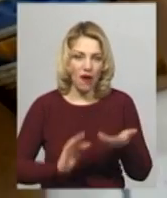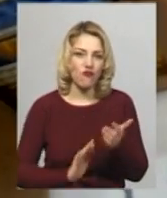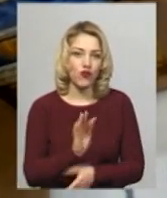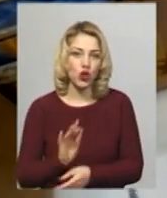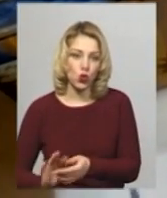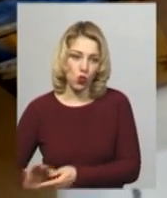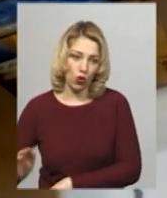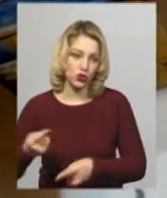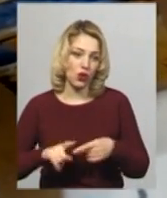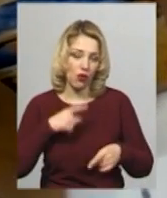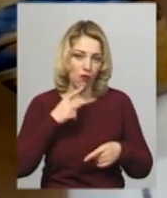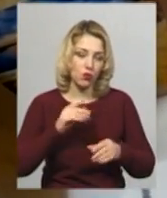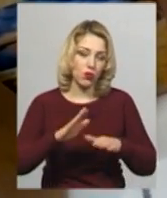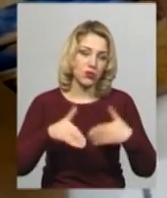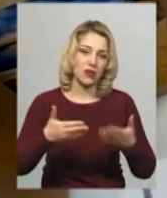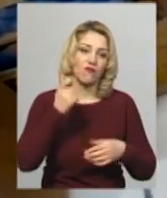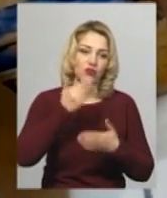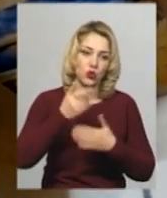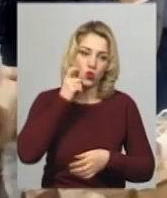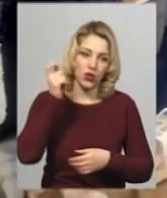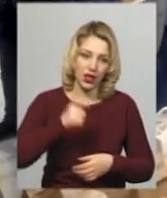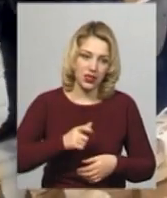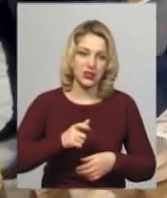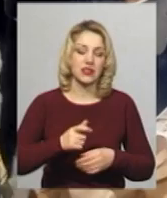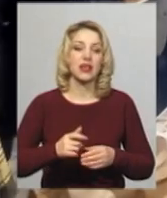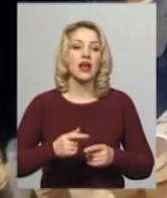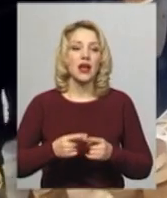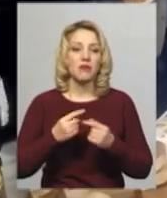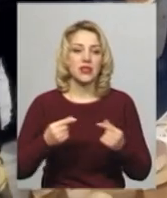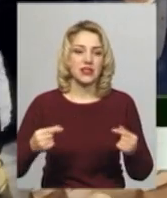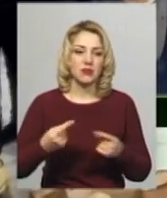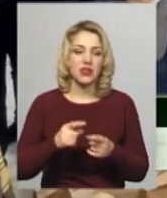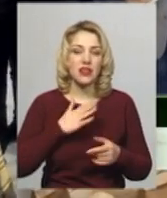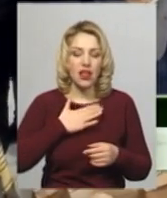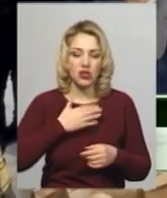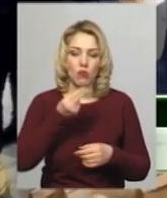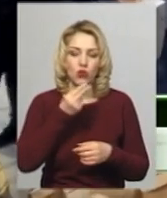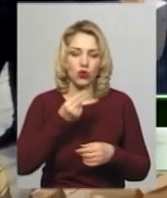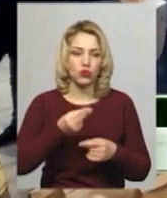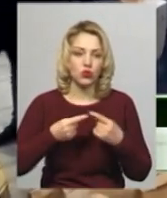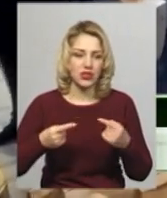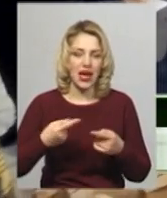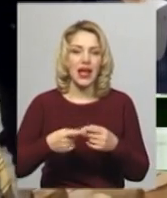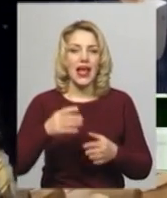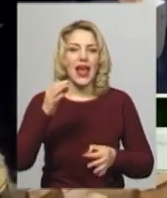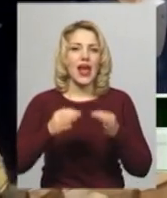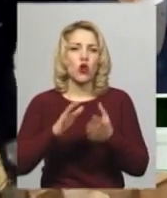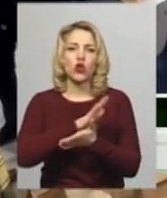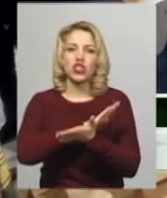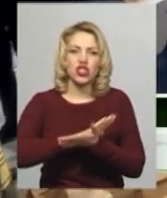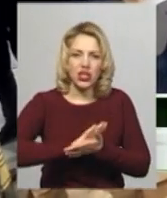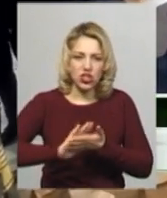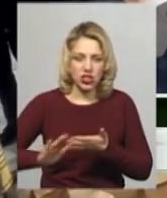каже, впевнена, що пропозиції від українських бізнесменів надіють. Наша продукція відрізняється тим, що вона, по-перше, екологічно чиста. Ми при